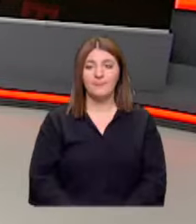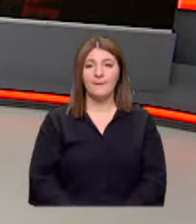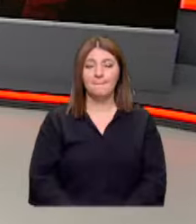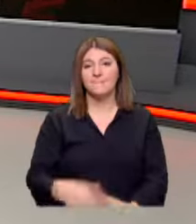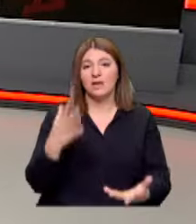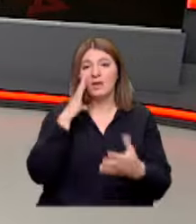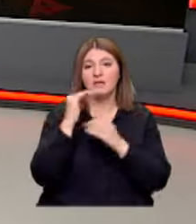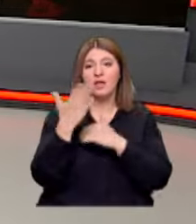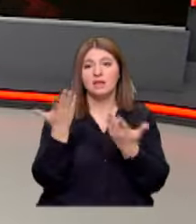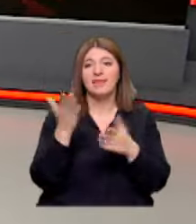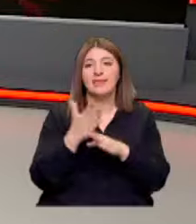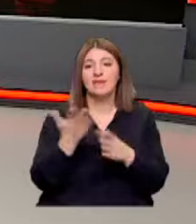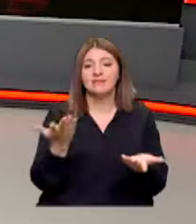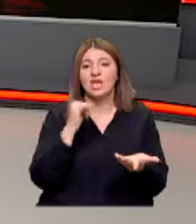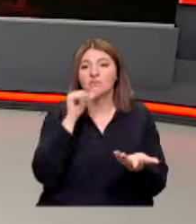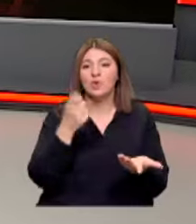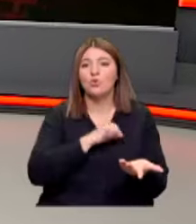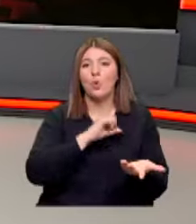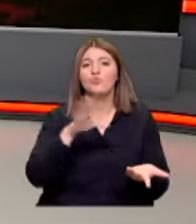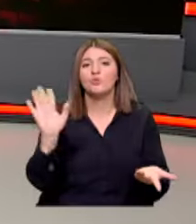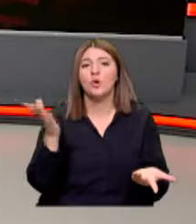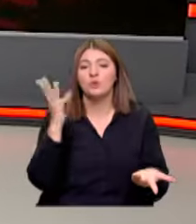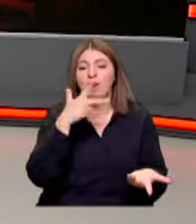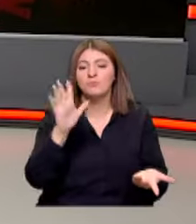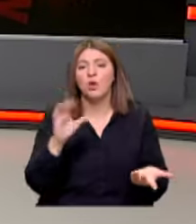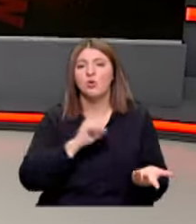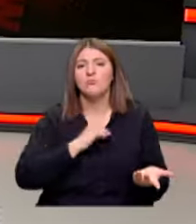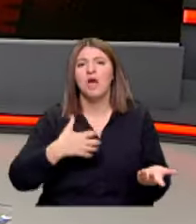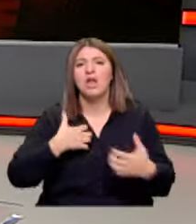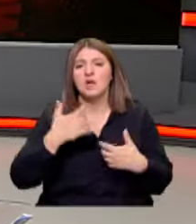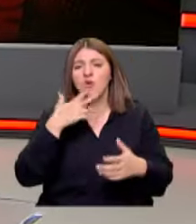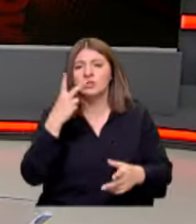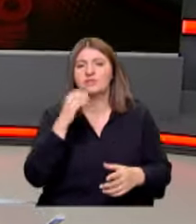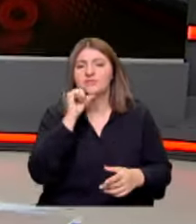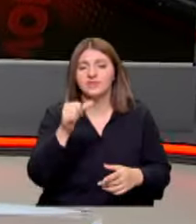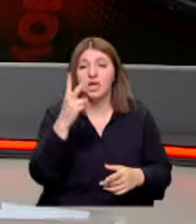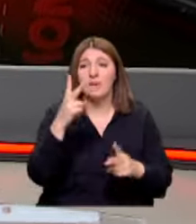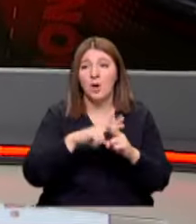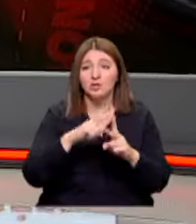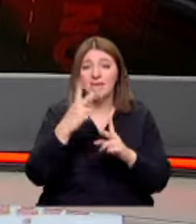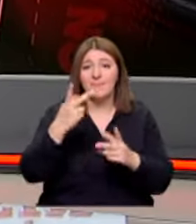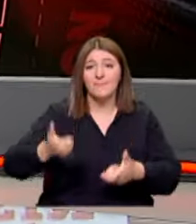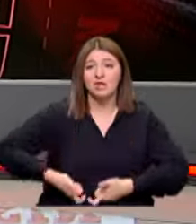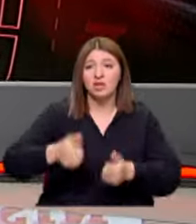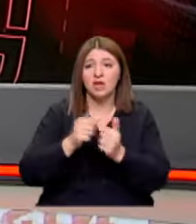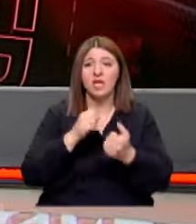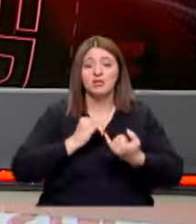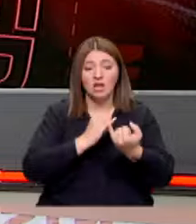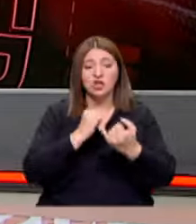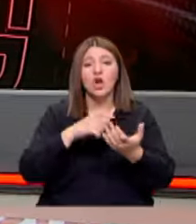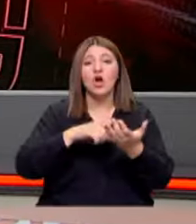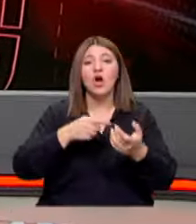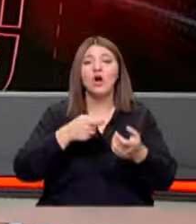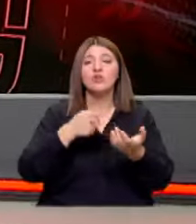İnsanlar artık nedense hiçbir şeyden çekinmiyor Korkmuyor, endişe de etmiyor İşte iki polisin, iki bekçinin yanında tartıştığı